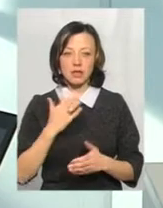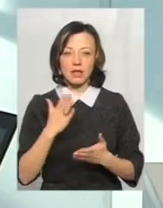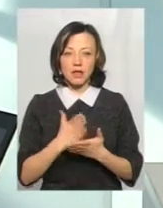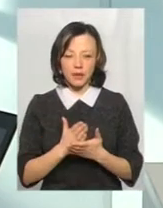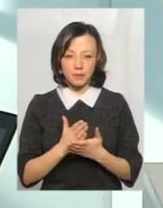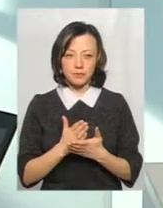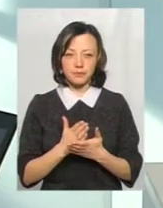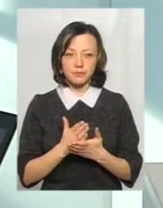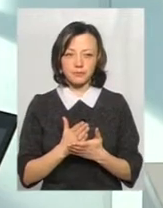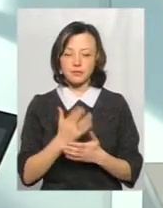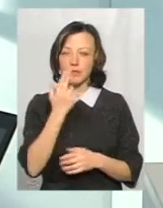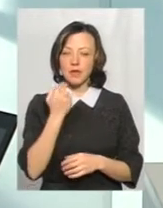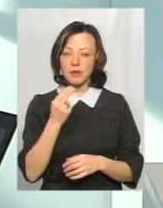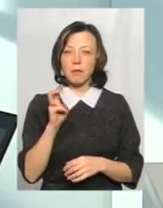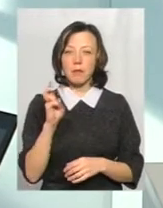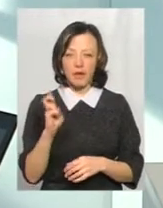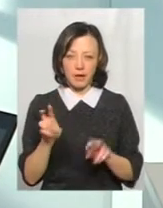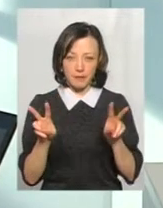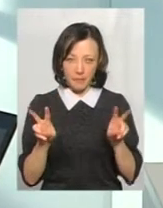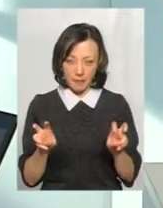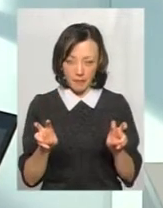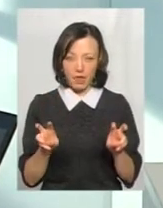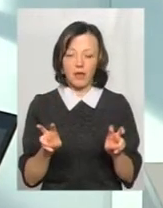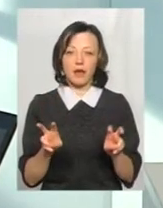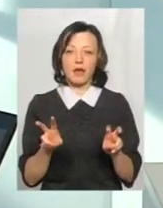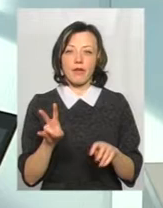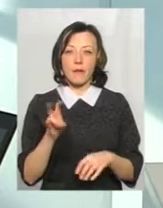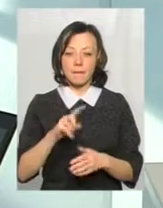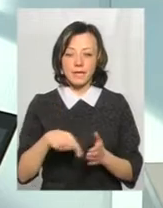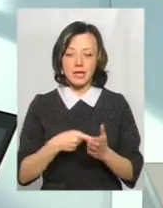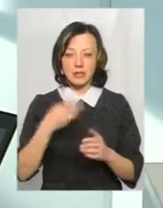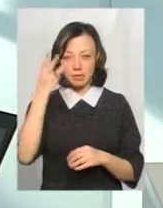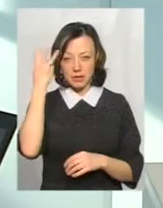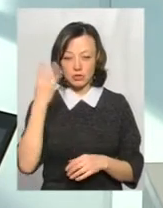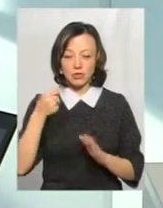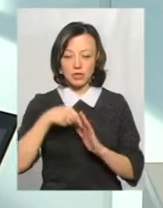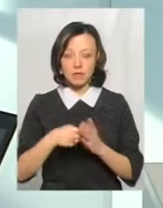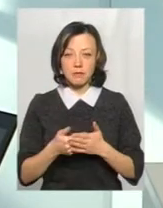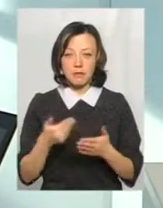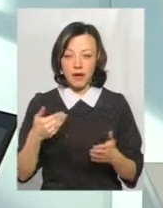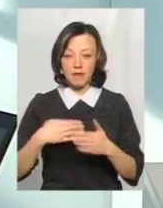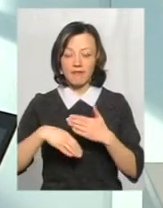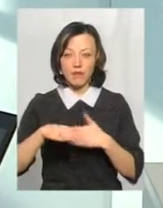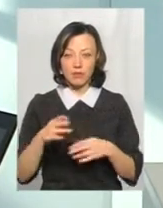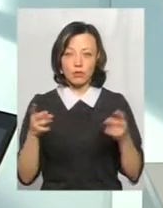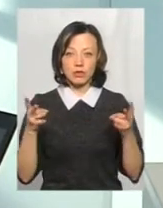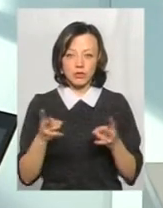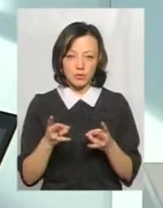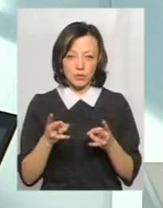грип Б. От в місті Хмельницькому. Значить, перед виходом потрібно